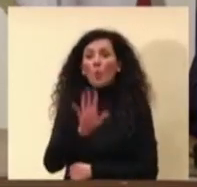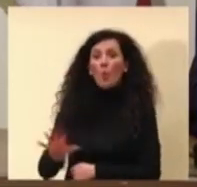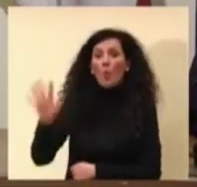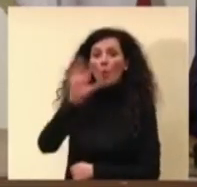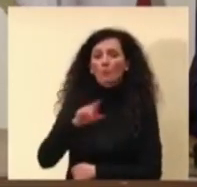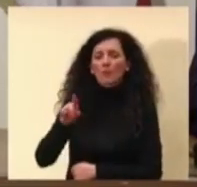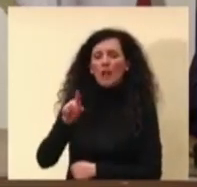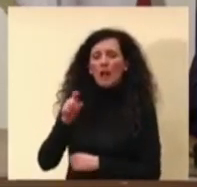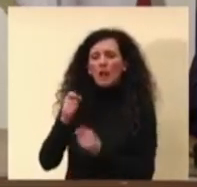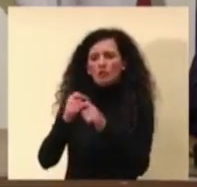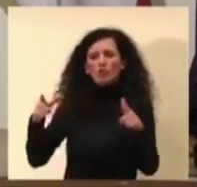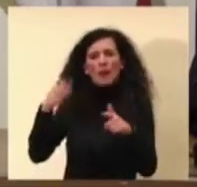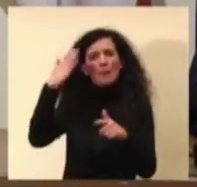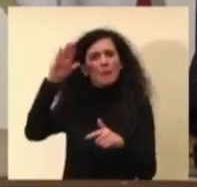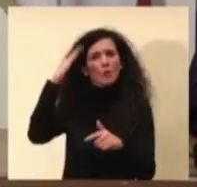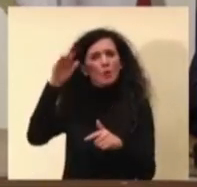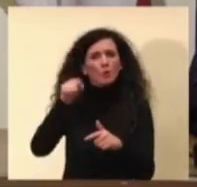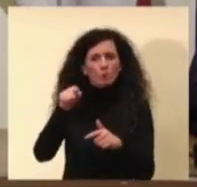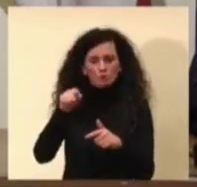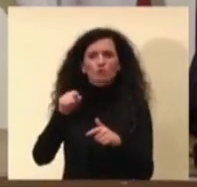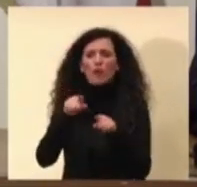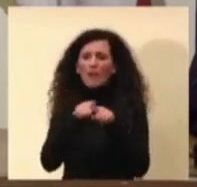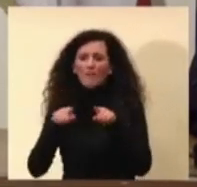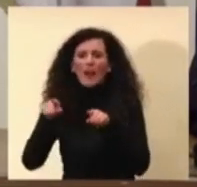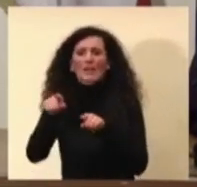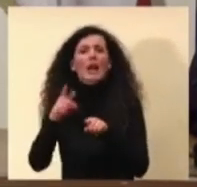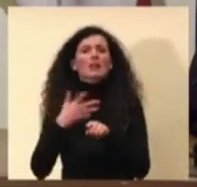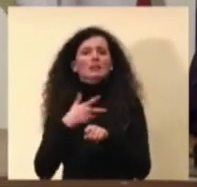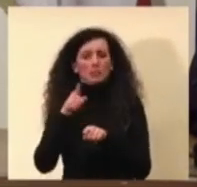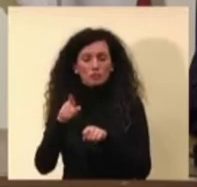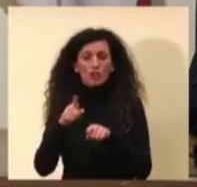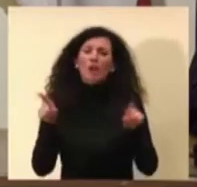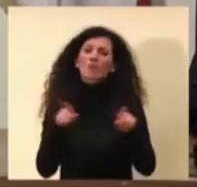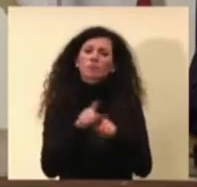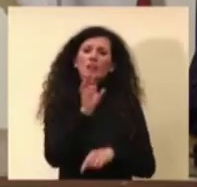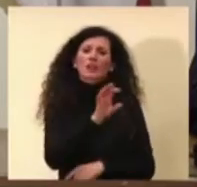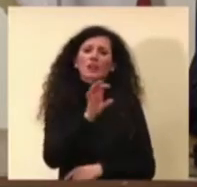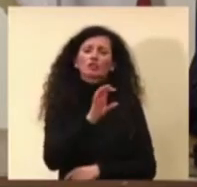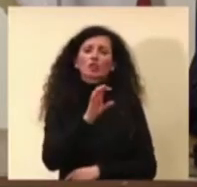nell'area di Perugia, e nelle aree contigue della Toscana,